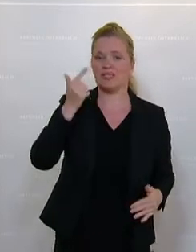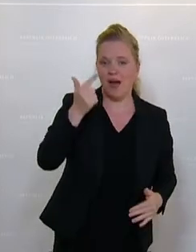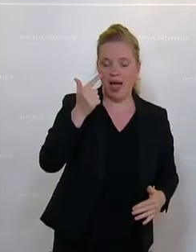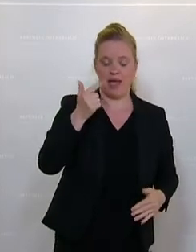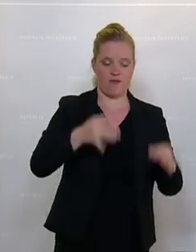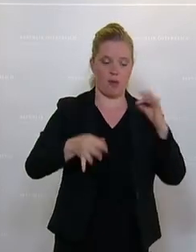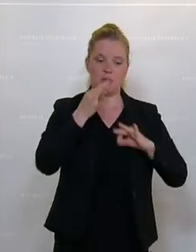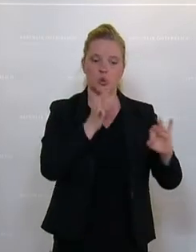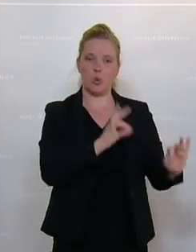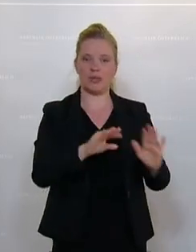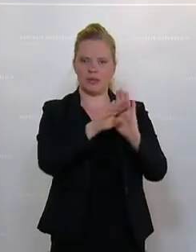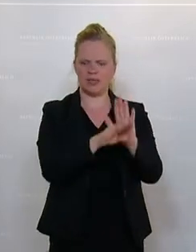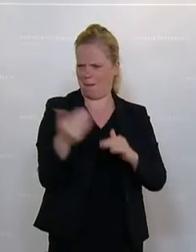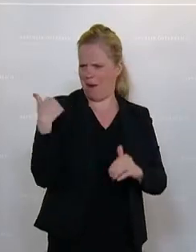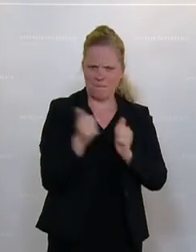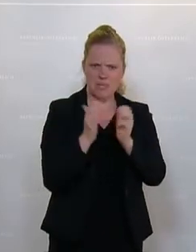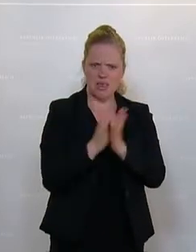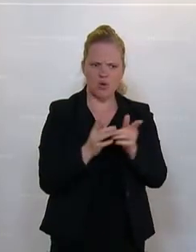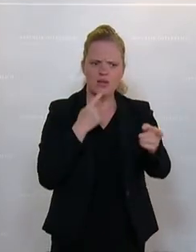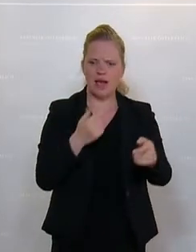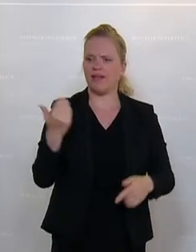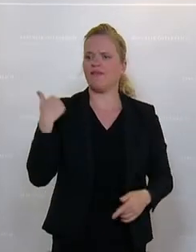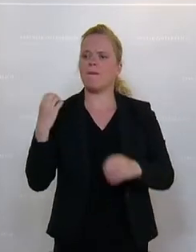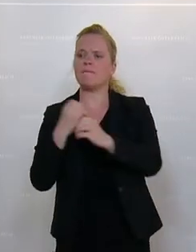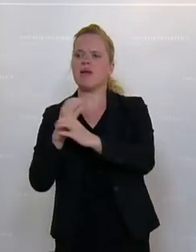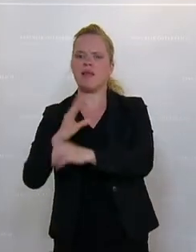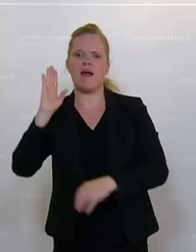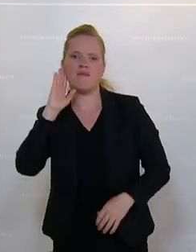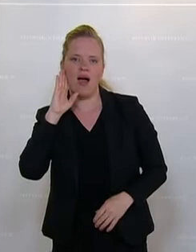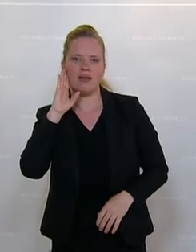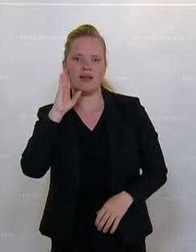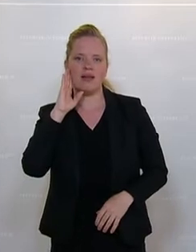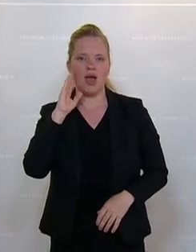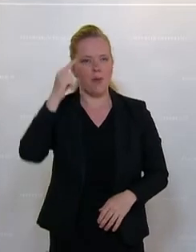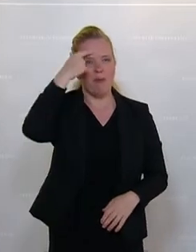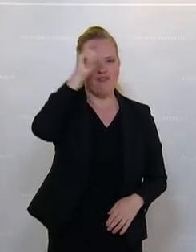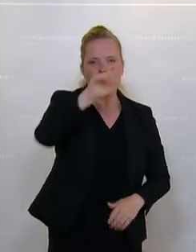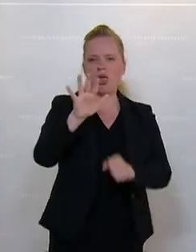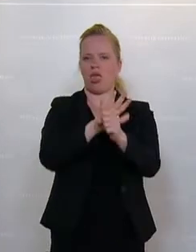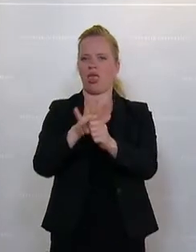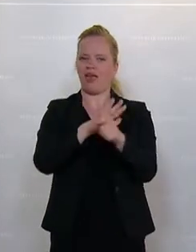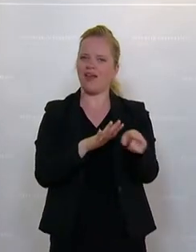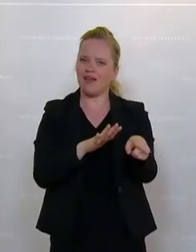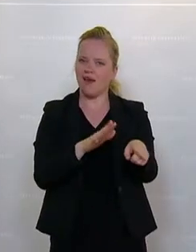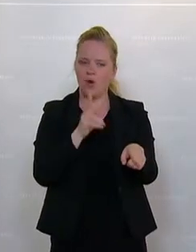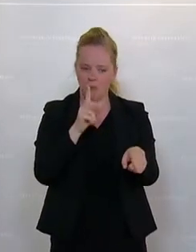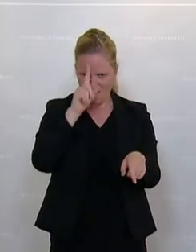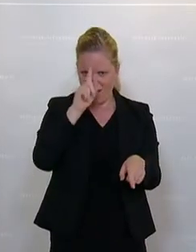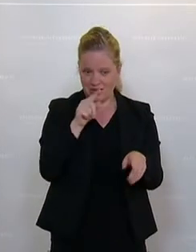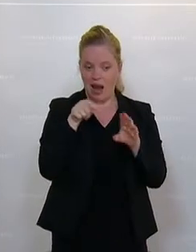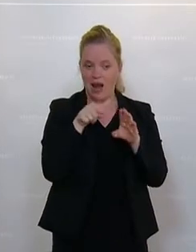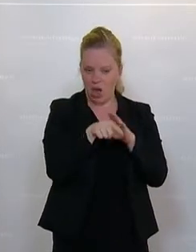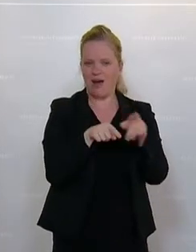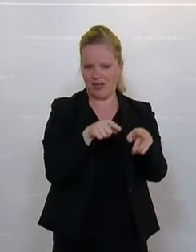Informationsordnungsgesetz. Am Mittwoch haben Sie noch gesagt, wie wir aus den Medien erfahren haben. Sie haben sogar die Bevölkerung angelogen, weil Sie gewusst haben, dass dieser Leak von Ihnen